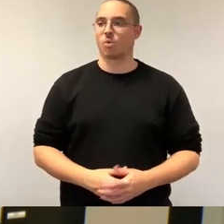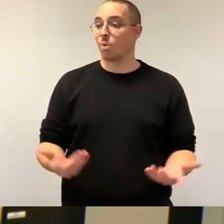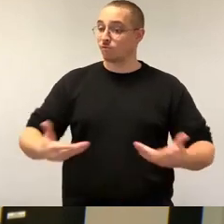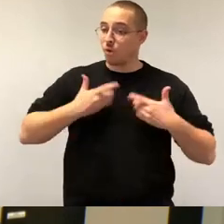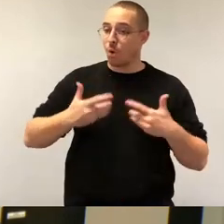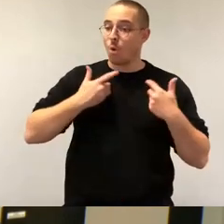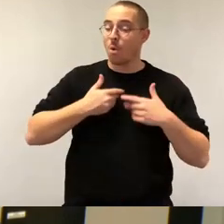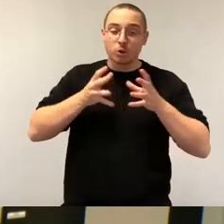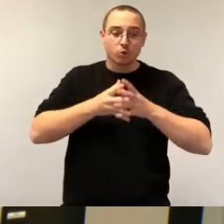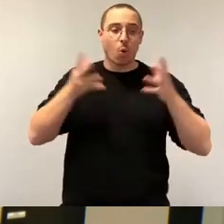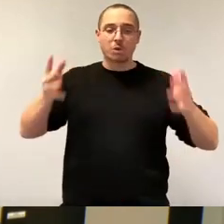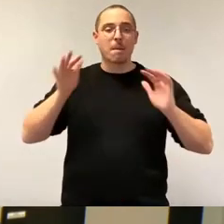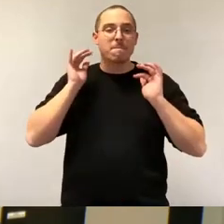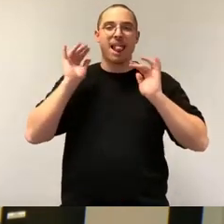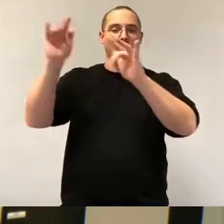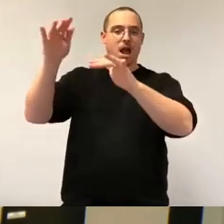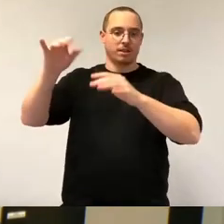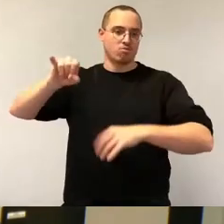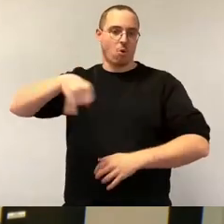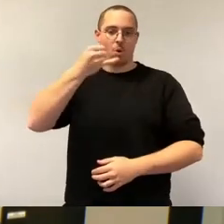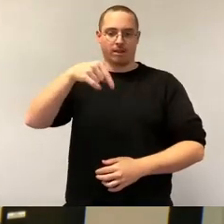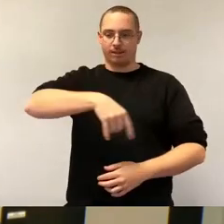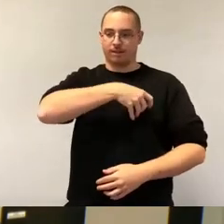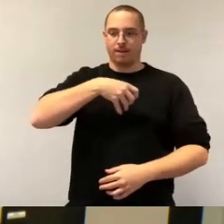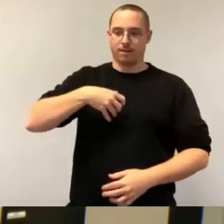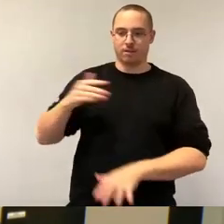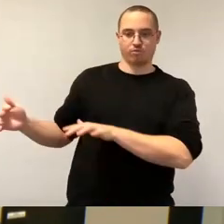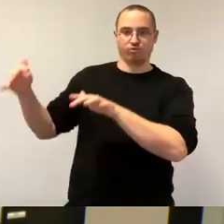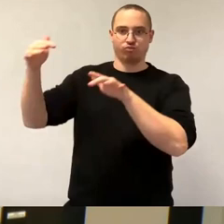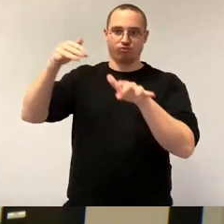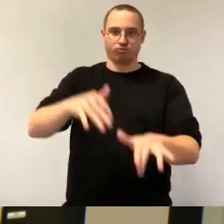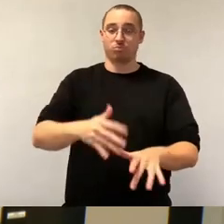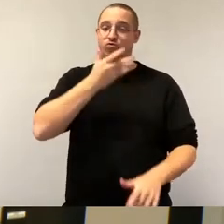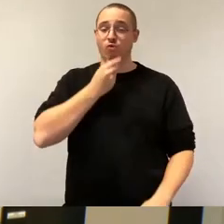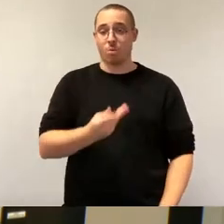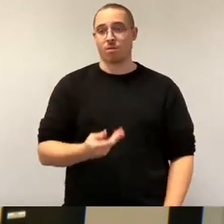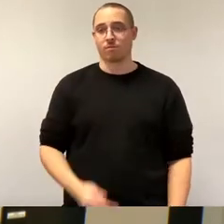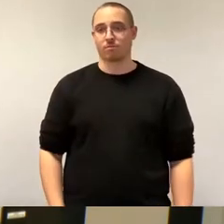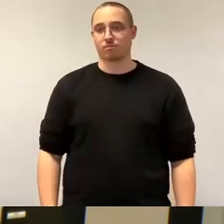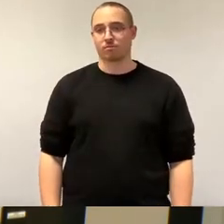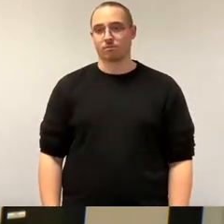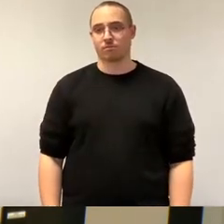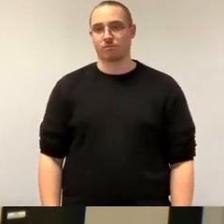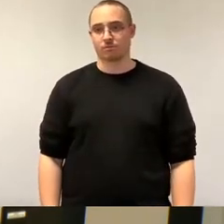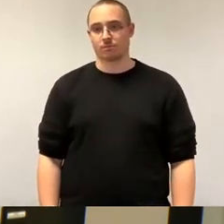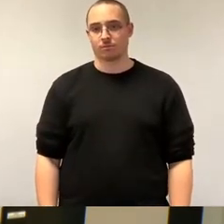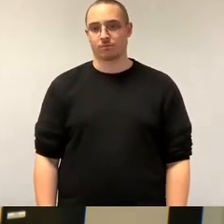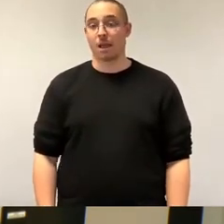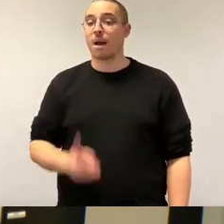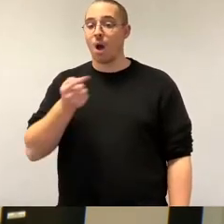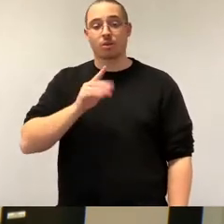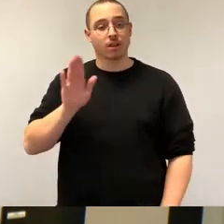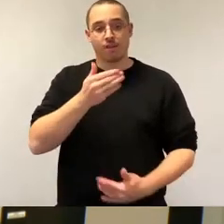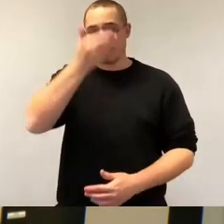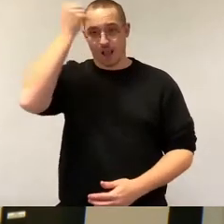zu uns hier nach Dresden gefunden hat. Nicht zu vergessen ist allerdings auch, und das gehört auch zur Wahrheit, dass, so